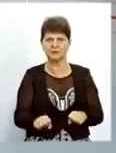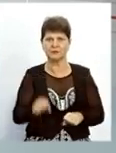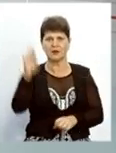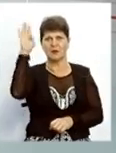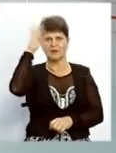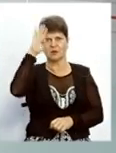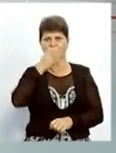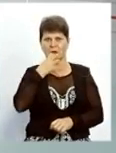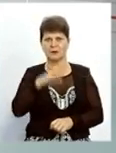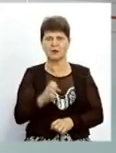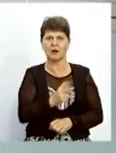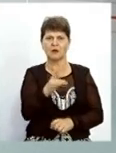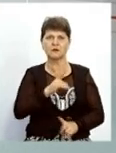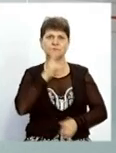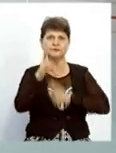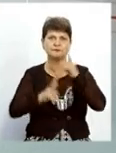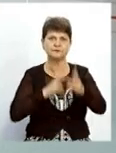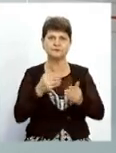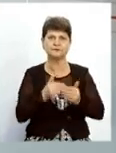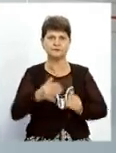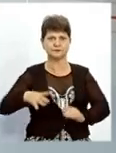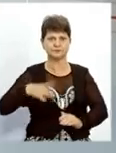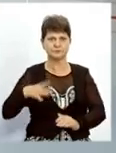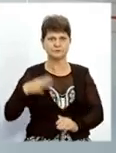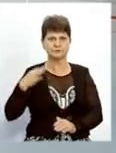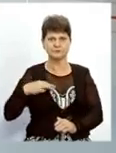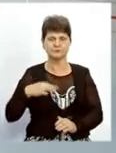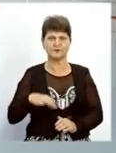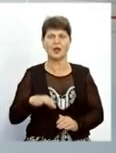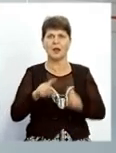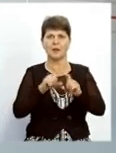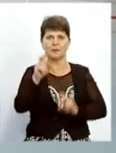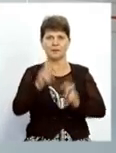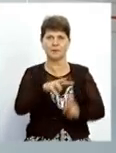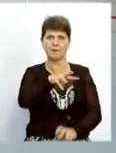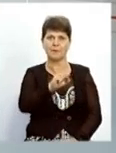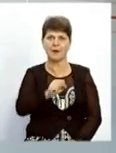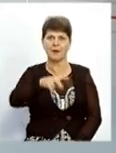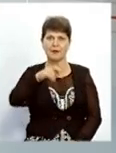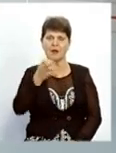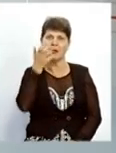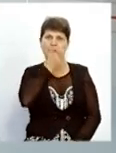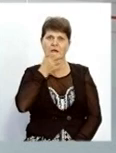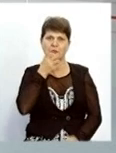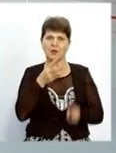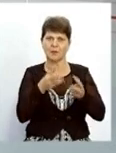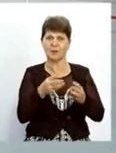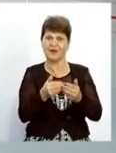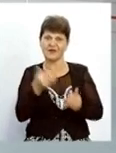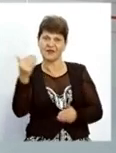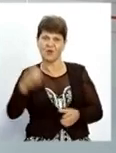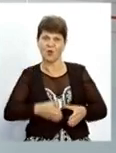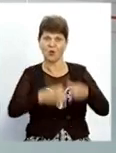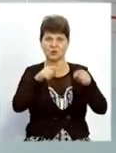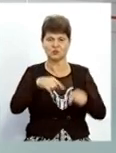води. Найбільша кількість скарг надходить від колишніх споживачів дочірнього підприємства «Маяк». Теплові мережі від його котельні